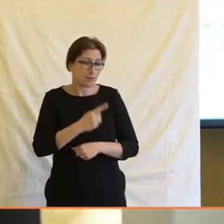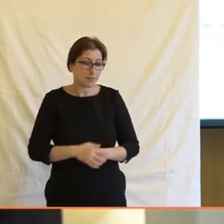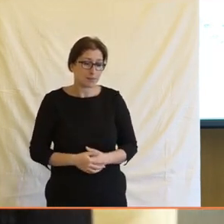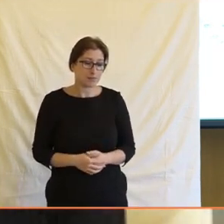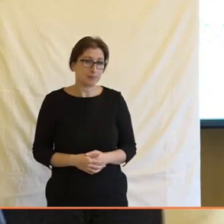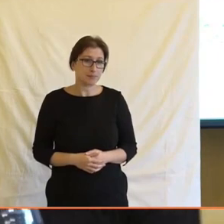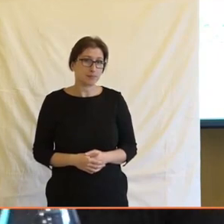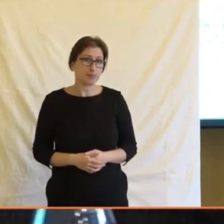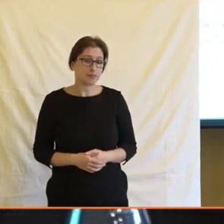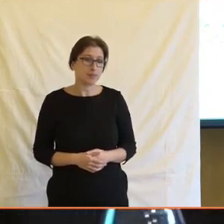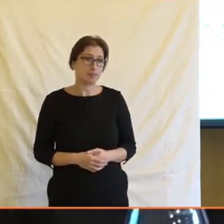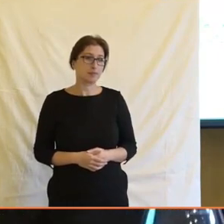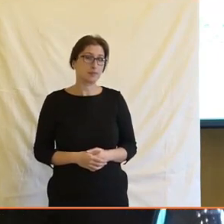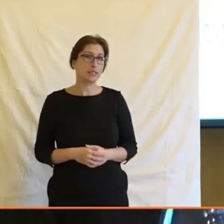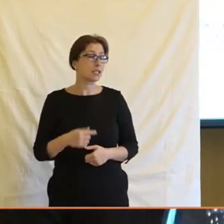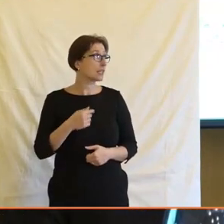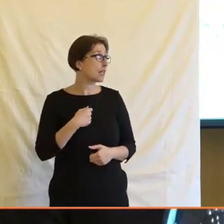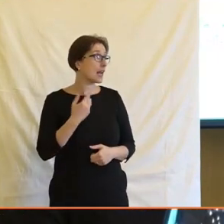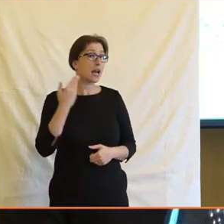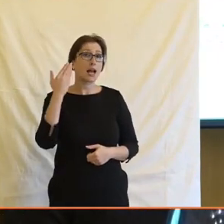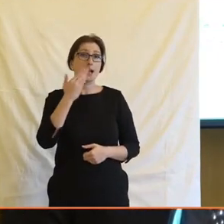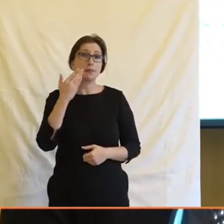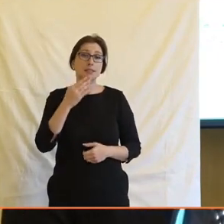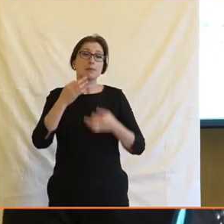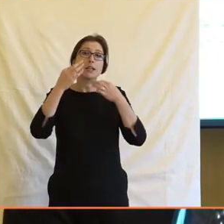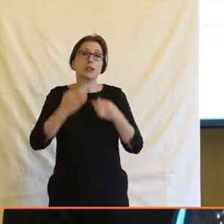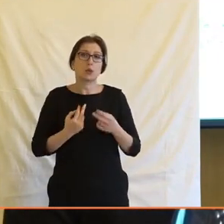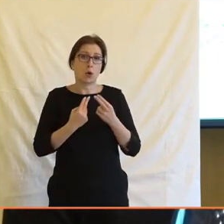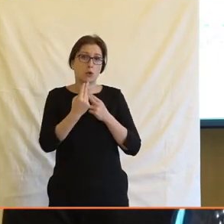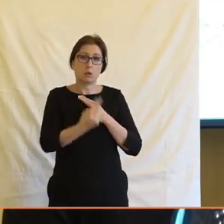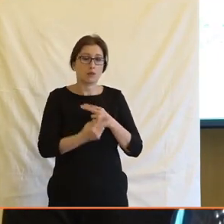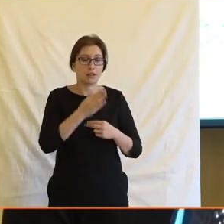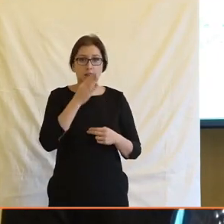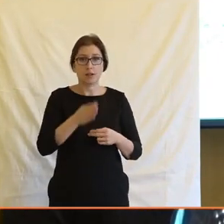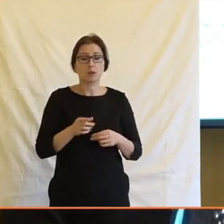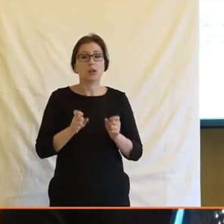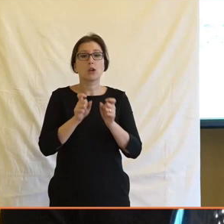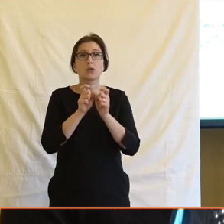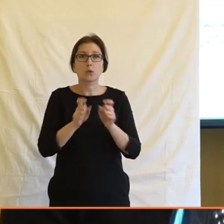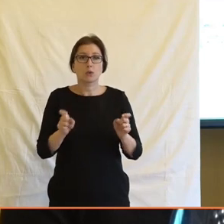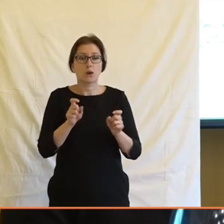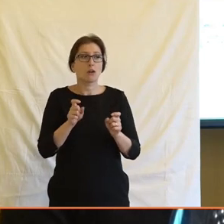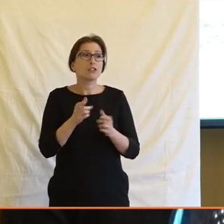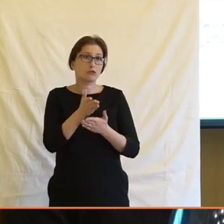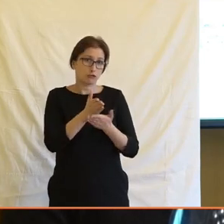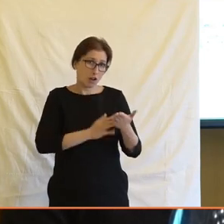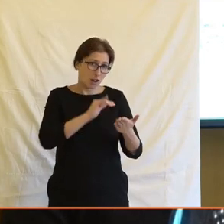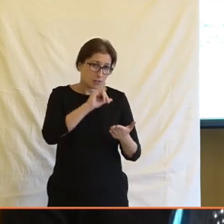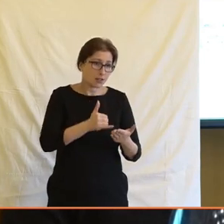Děkuju za ní. Myslím si, že to nebude mít tak úplně jednoduchou odpověď, protože z části bez pochyby ano,